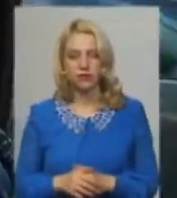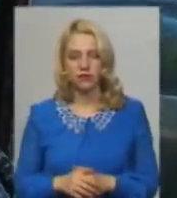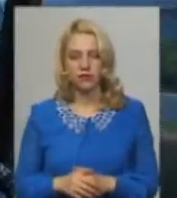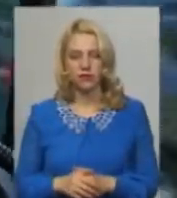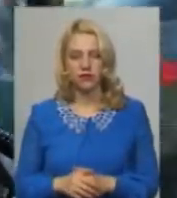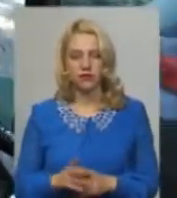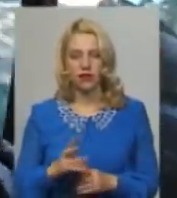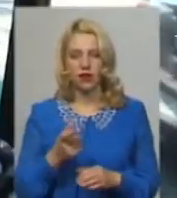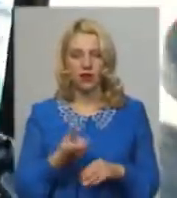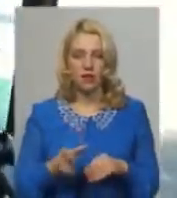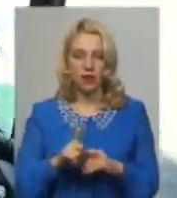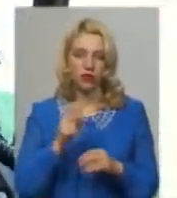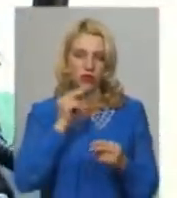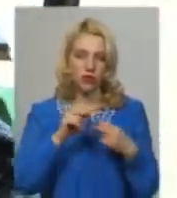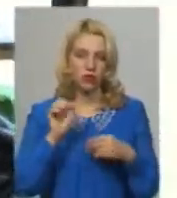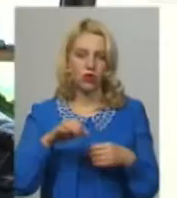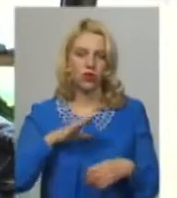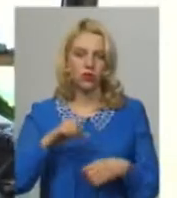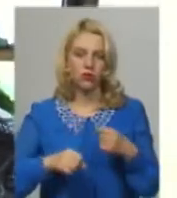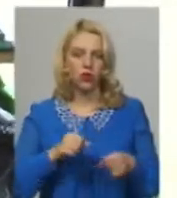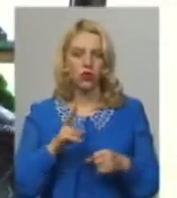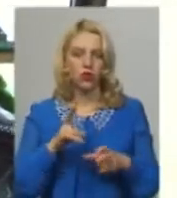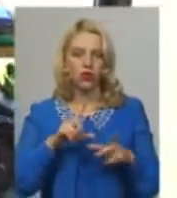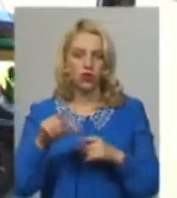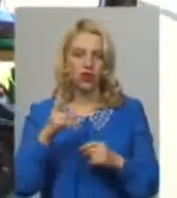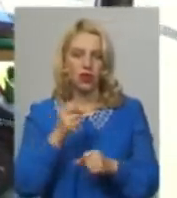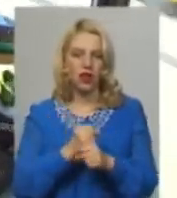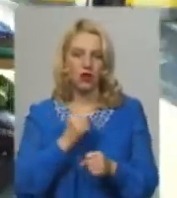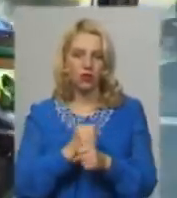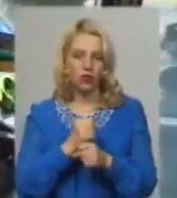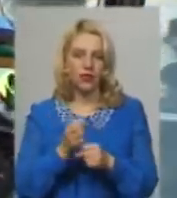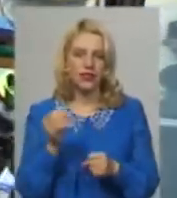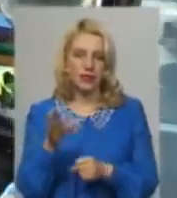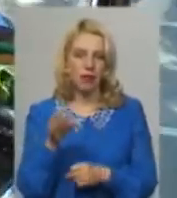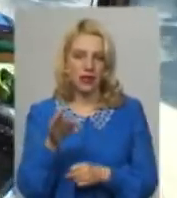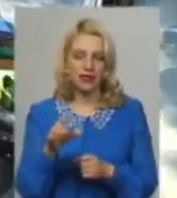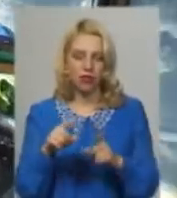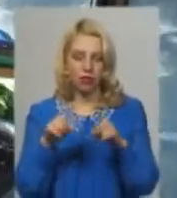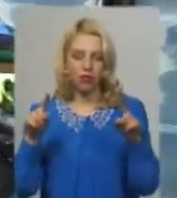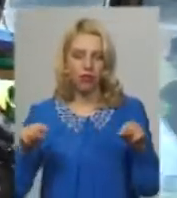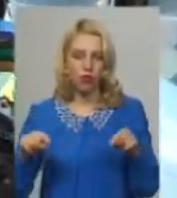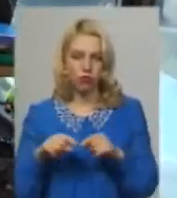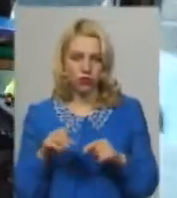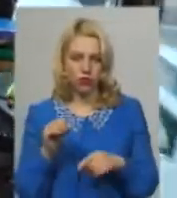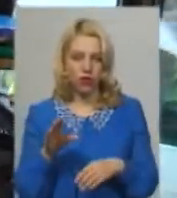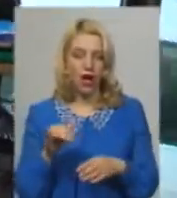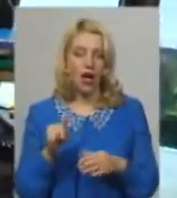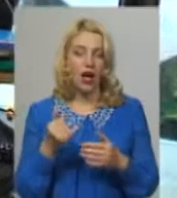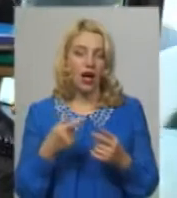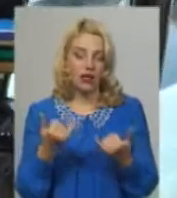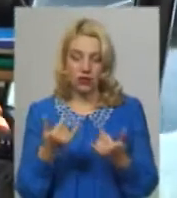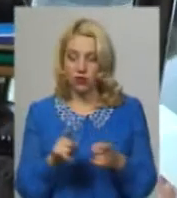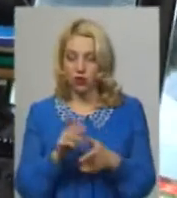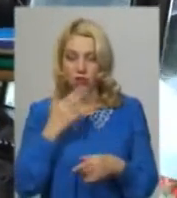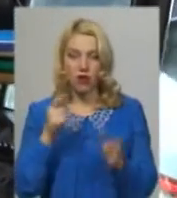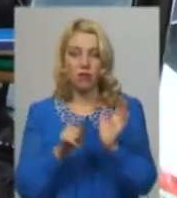І набагато краще могли добиратись ті, що їдуть на роботу по спецпропусках. Зараз вже такого немає. Пенсіонер зайшов,